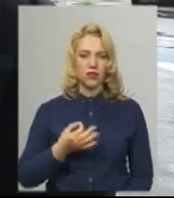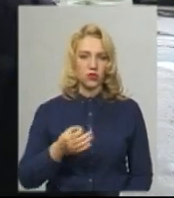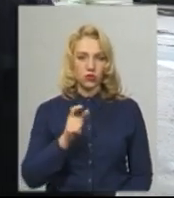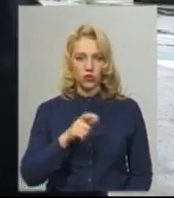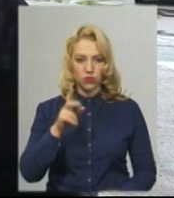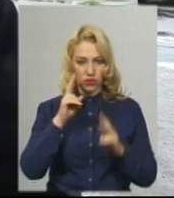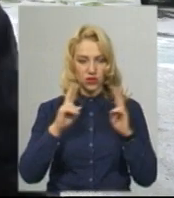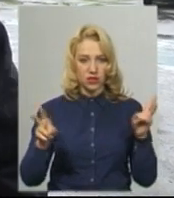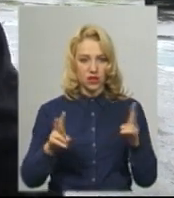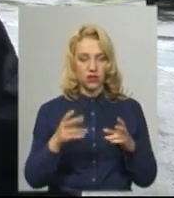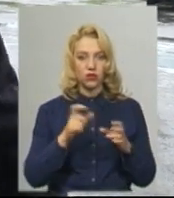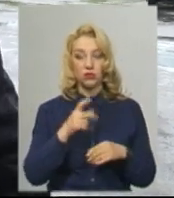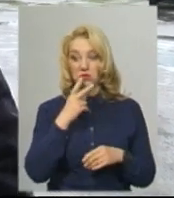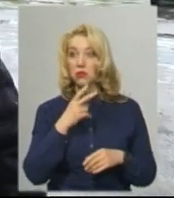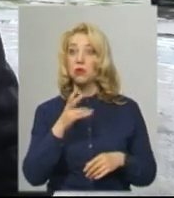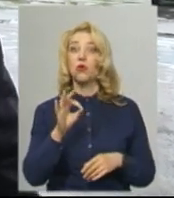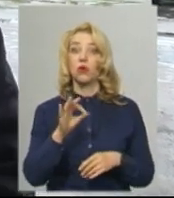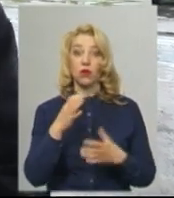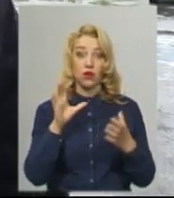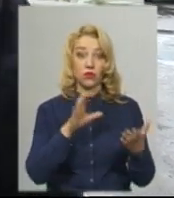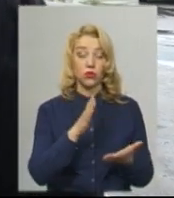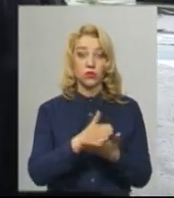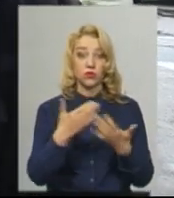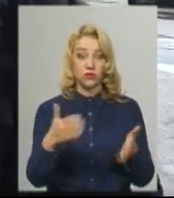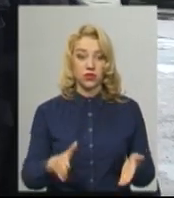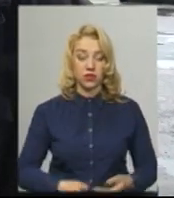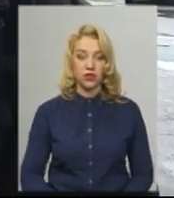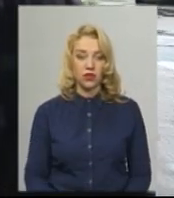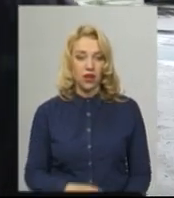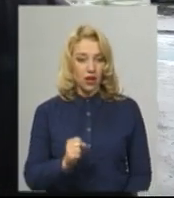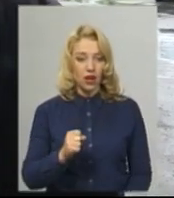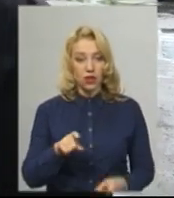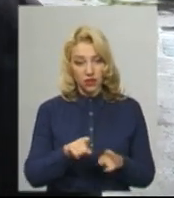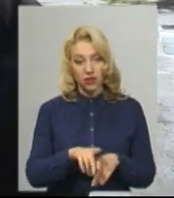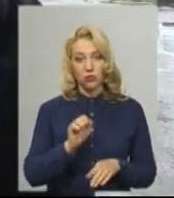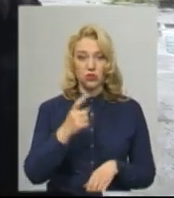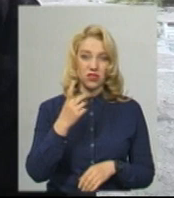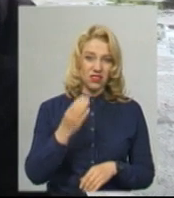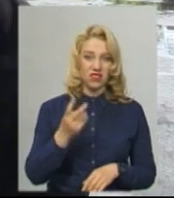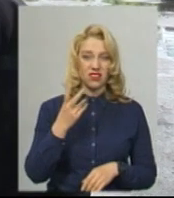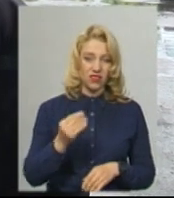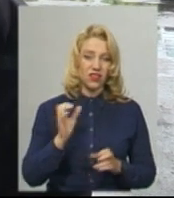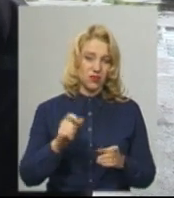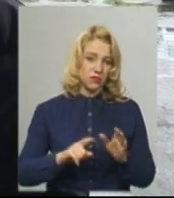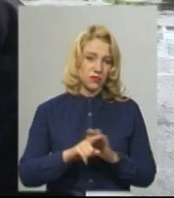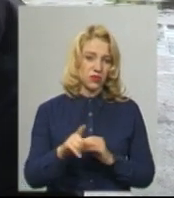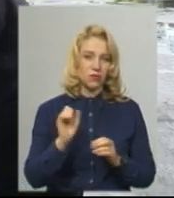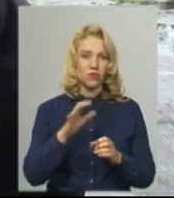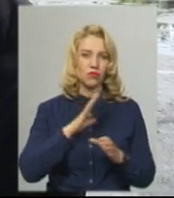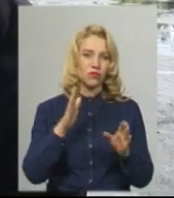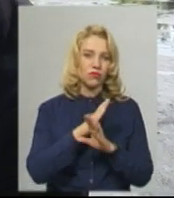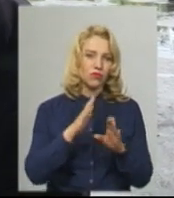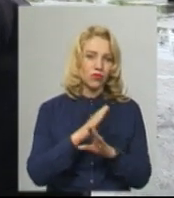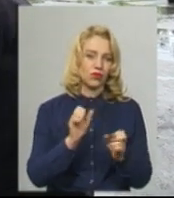просто не знають. Їдуть, люди заглядають за воріт. О, автобус їдується. Отак. Може день, два, три, воно все підтягне, бо погода просто не